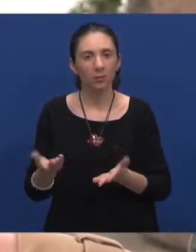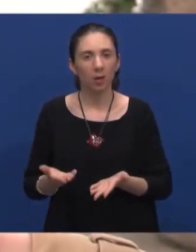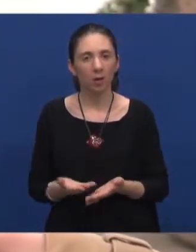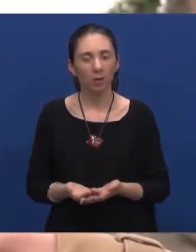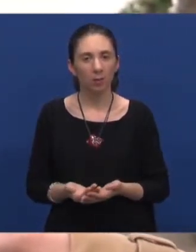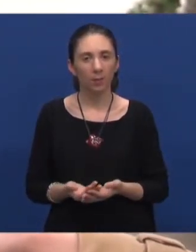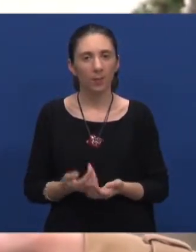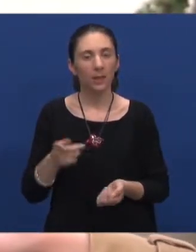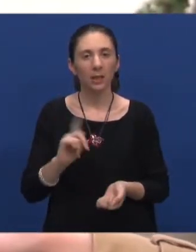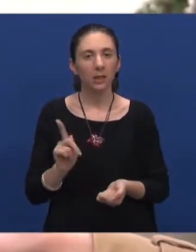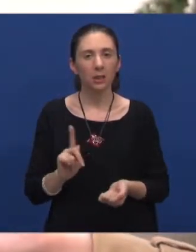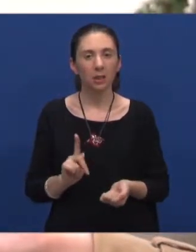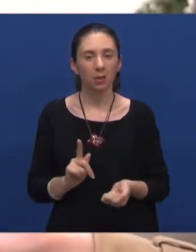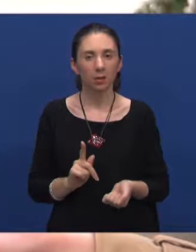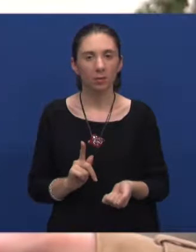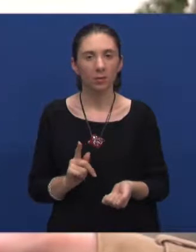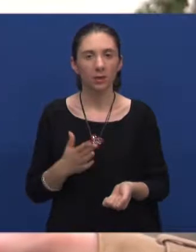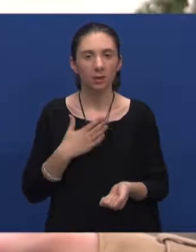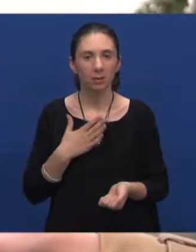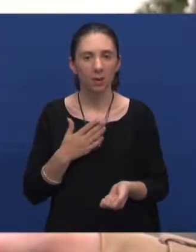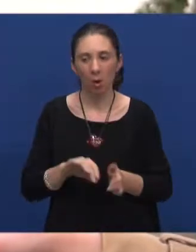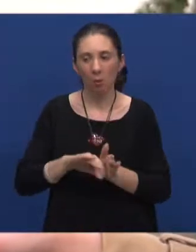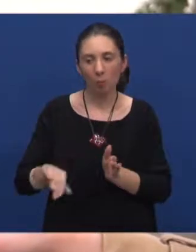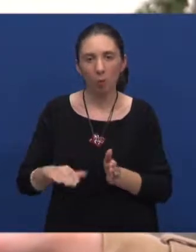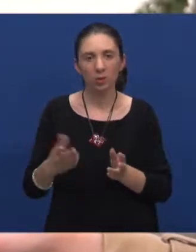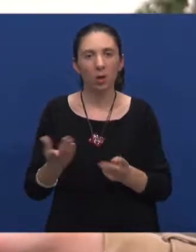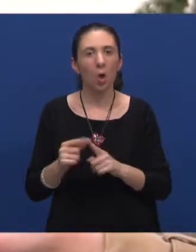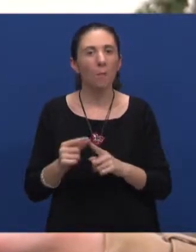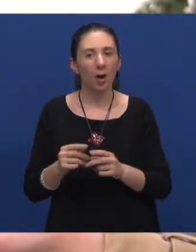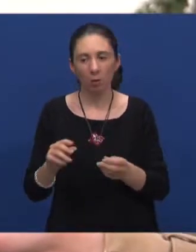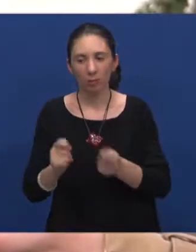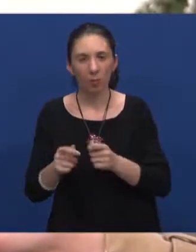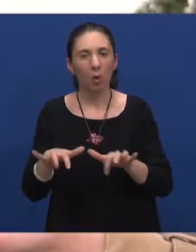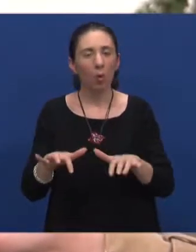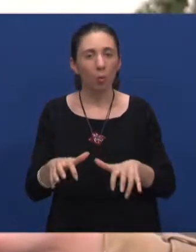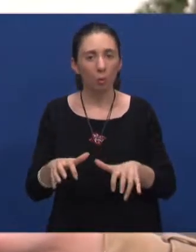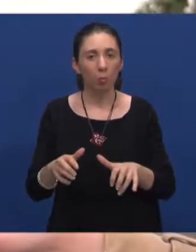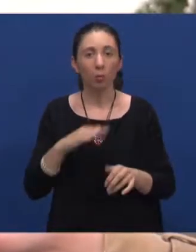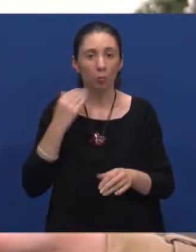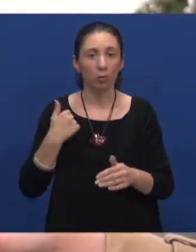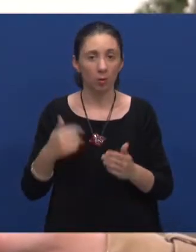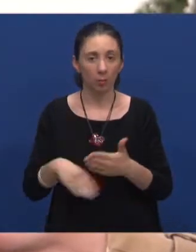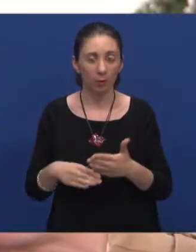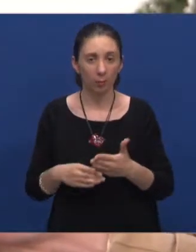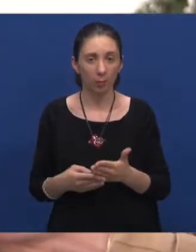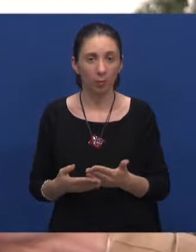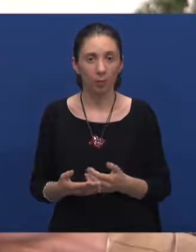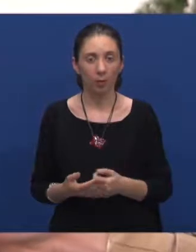Pa nisam zapravo imala nekakvu posebnu prilagodbu, kompjuter mi je zapravo dosta pomogao,